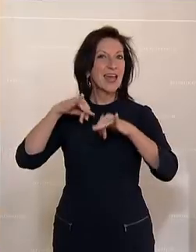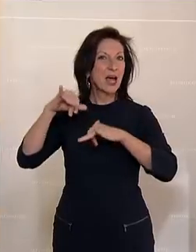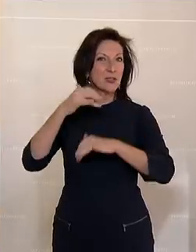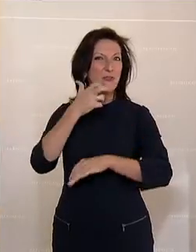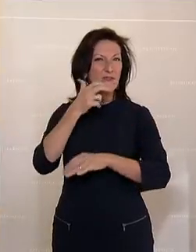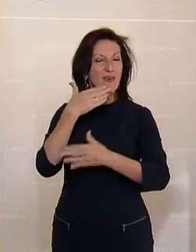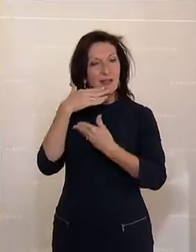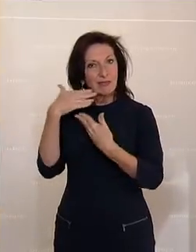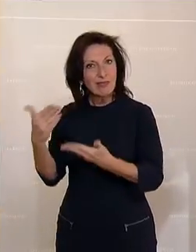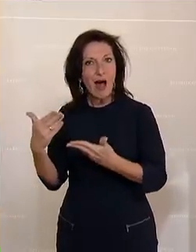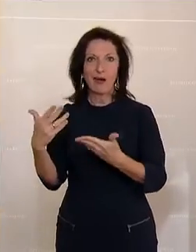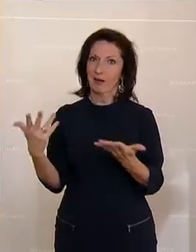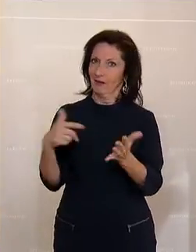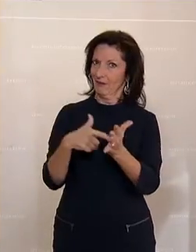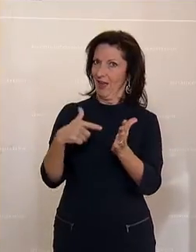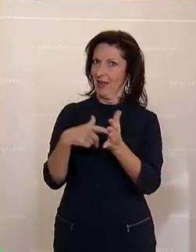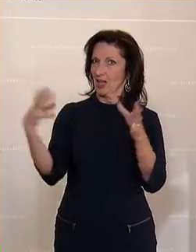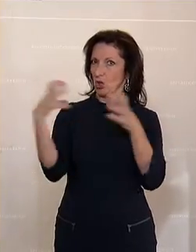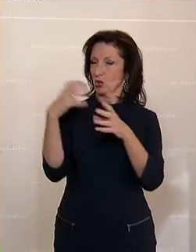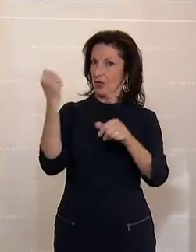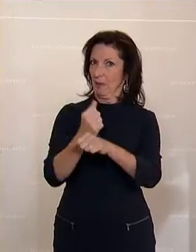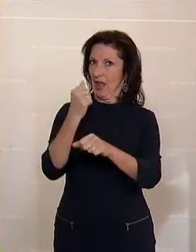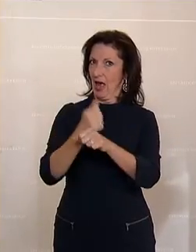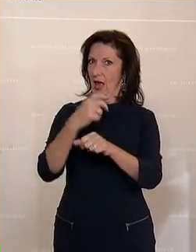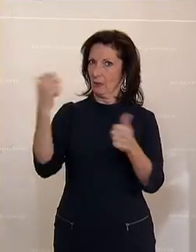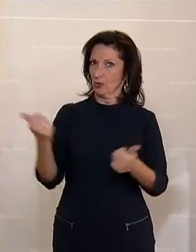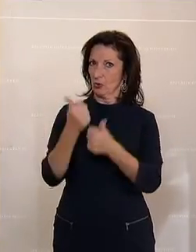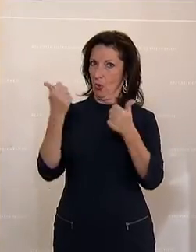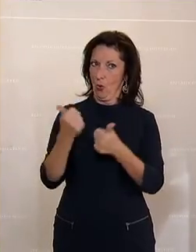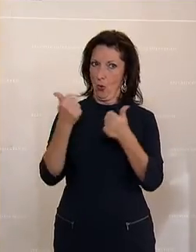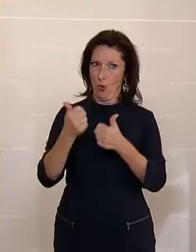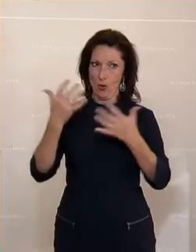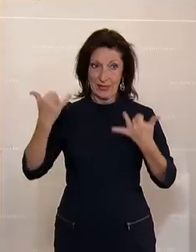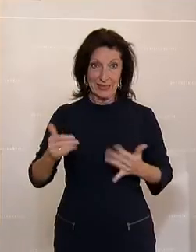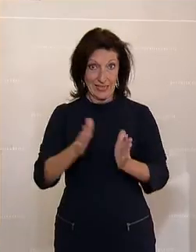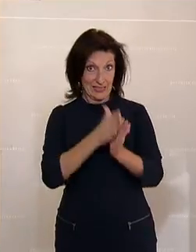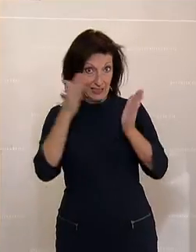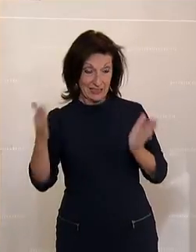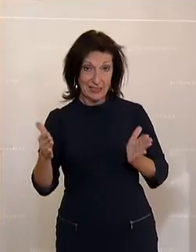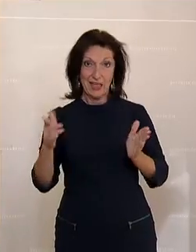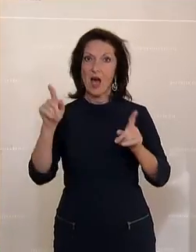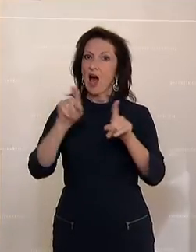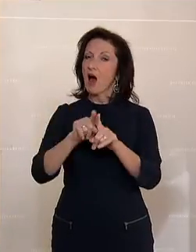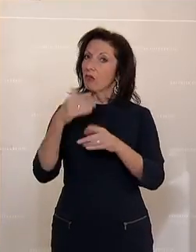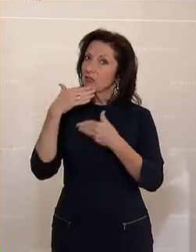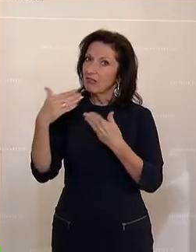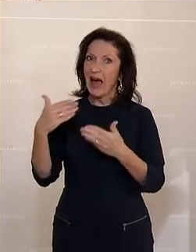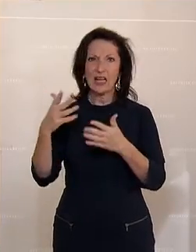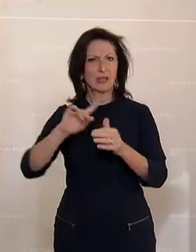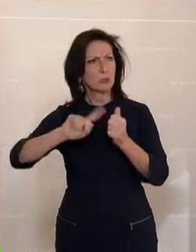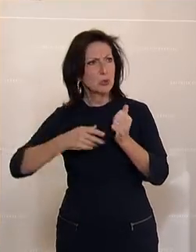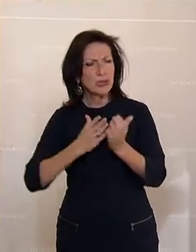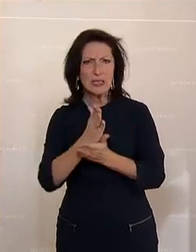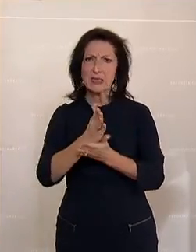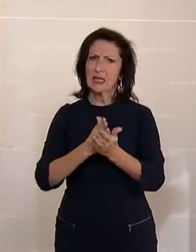für die großartige Zusammenarbeit in dieser Legislaturperiode, auch bis jetzt, für die Servisierung, für den Budgetdienst und